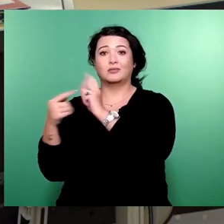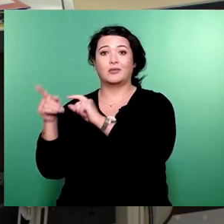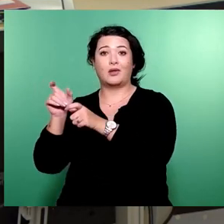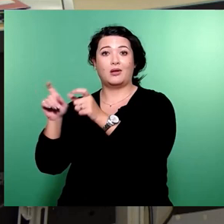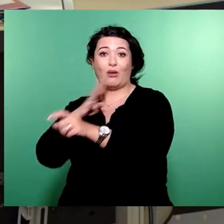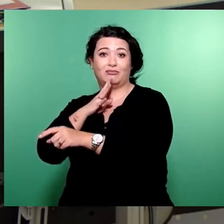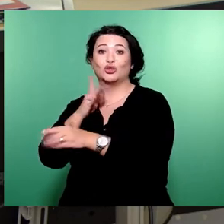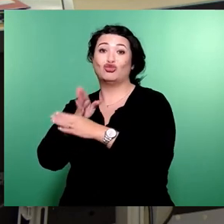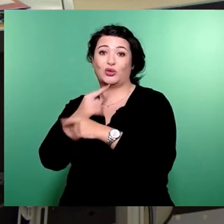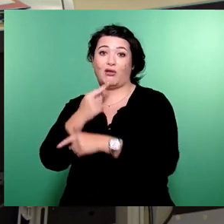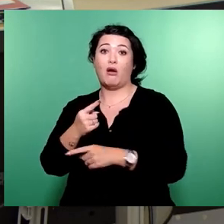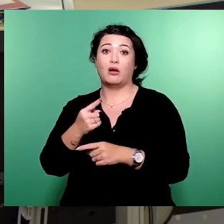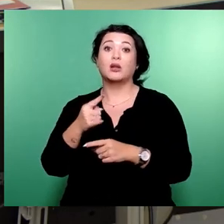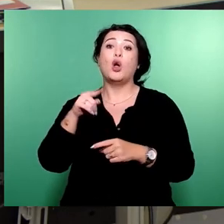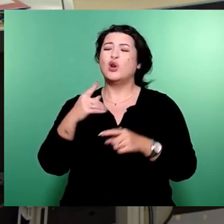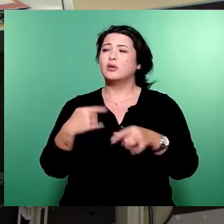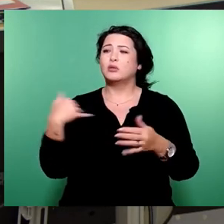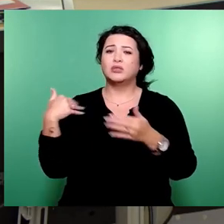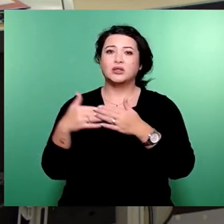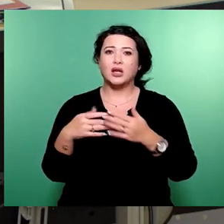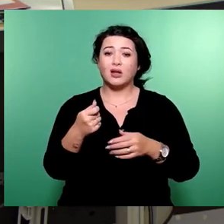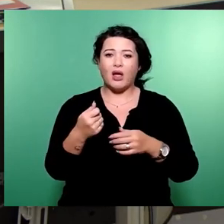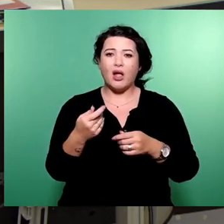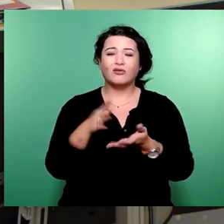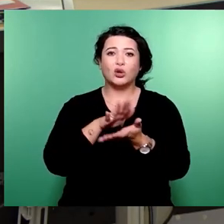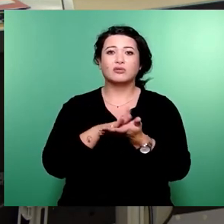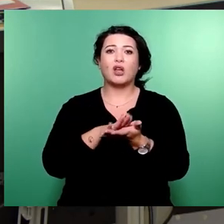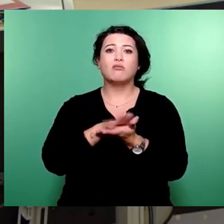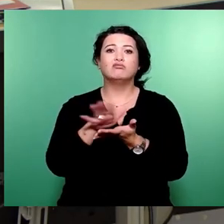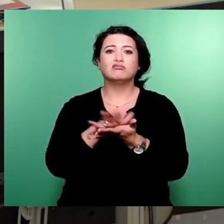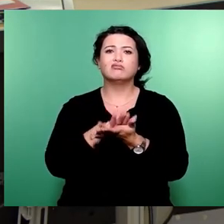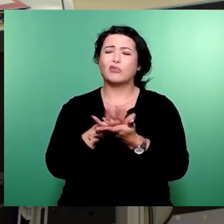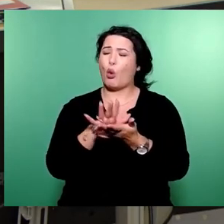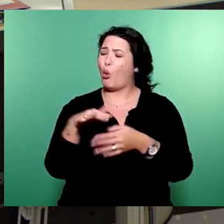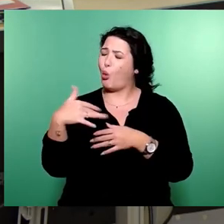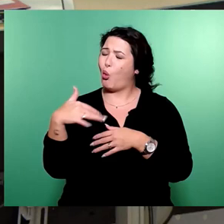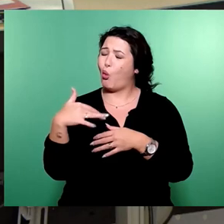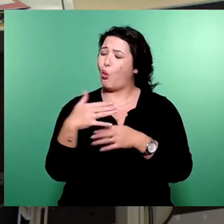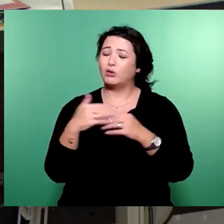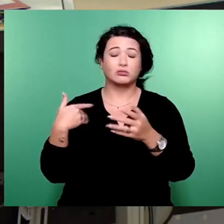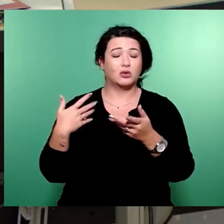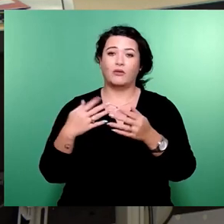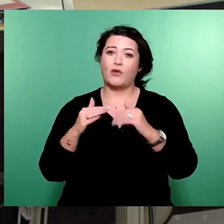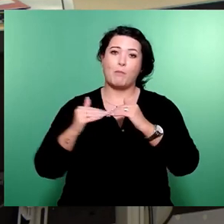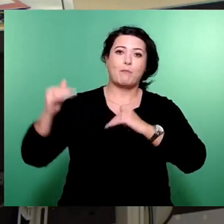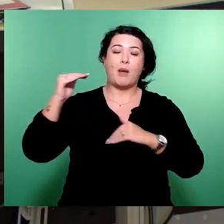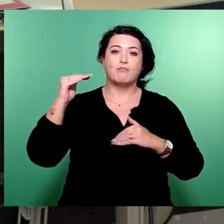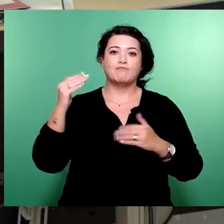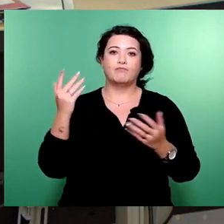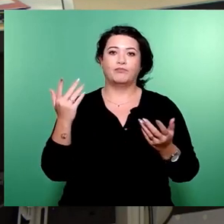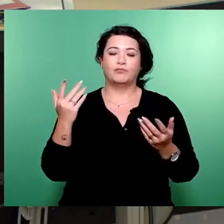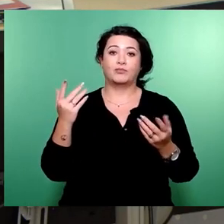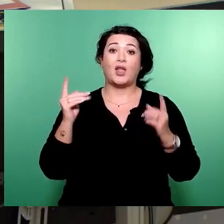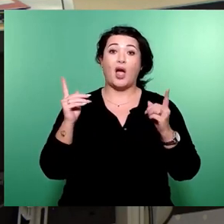sehr viel Geld wie noch nie ausgegeben hat. Tolle Leistung. Aber was vergessen wird bei der Gelegenheit, das muss